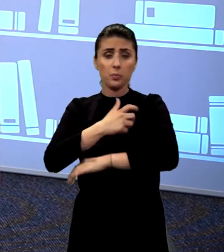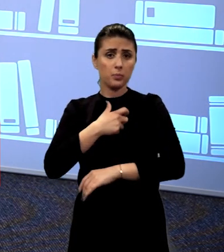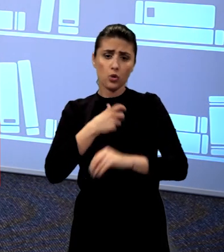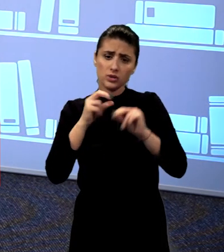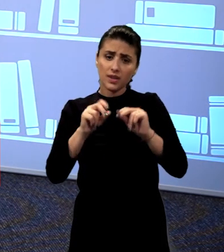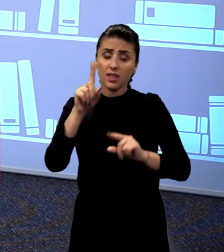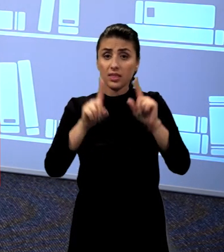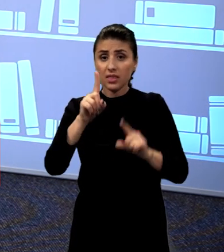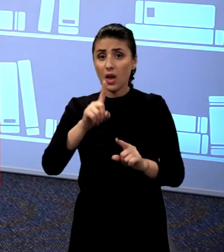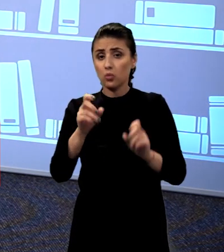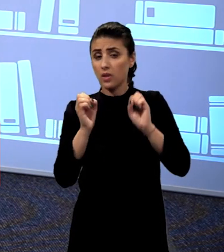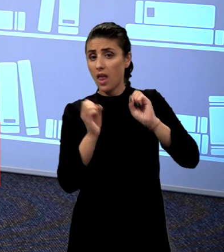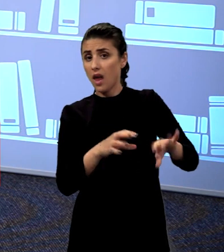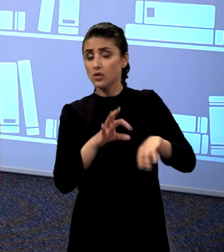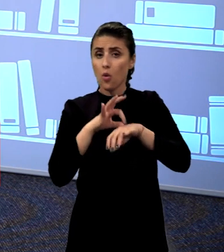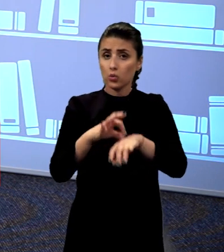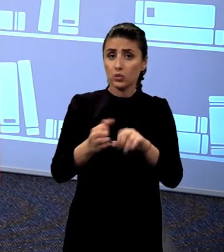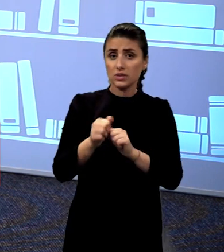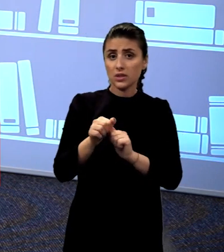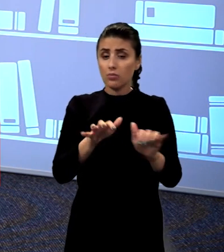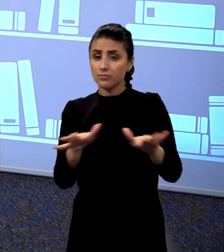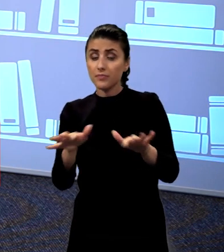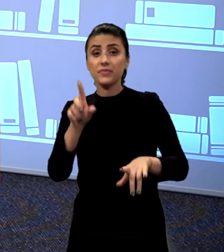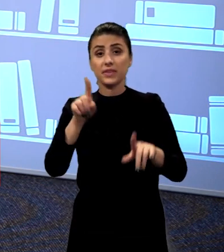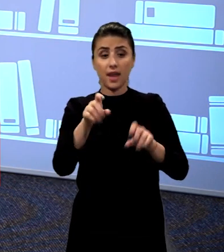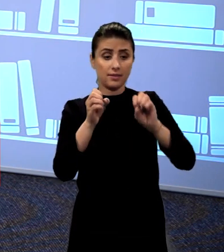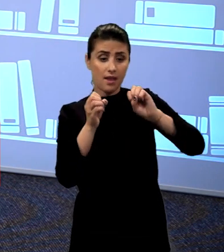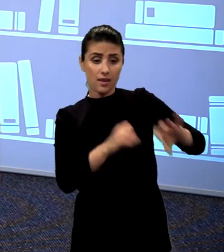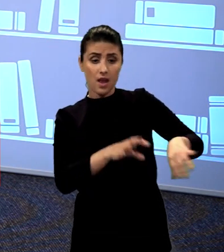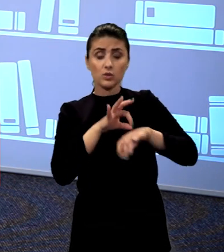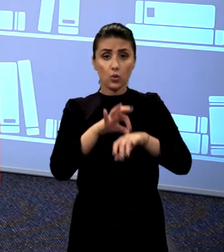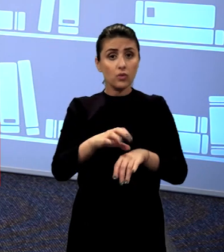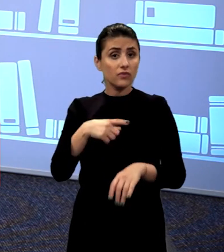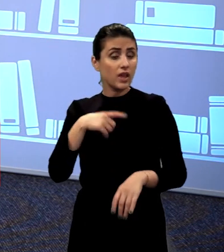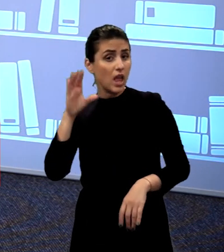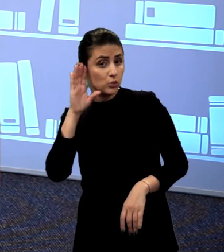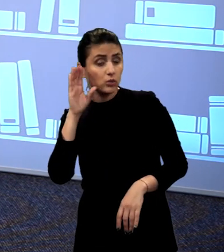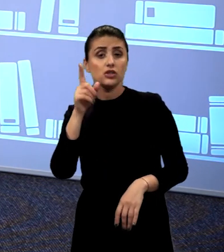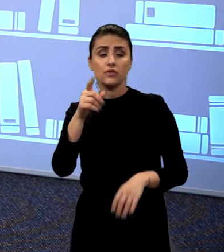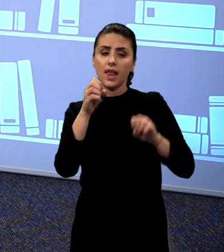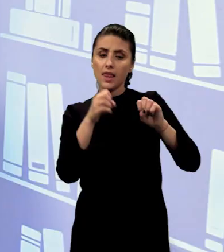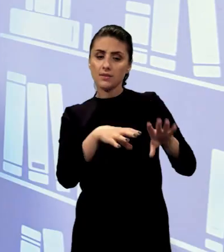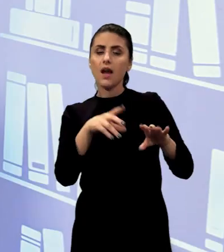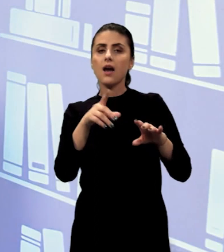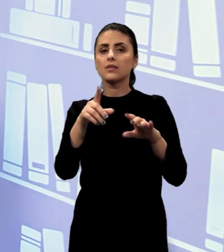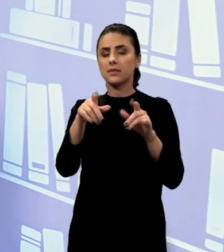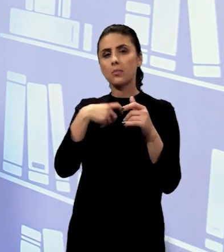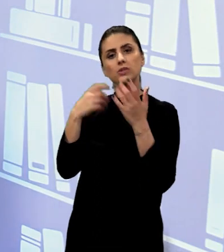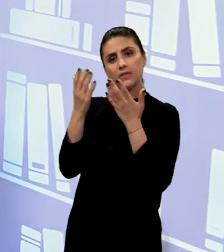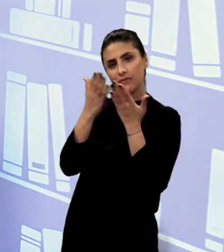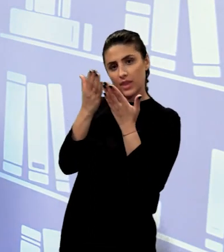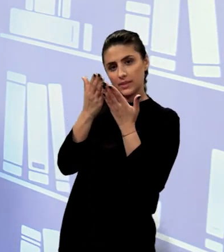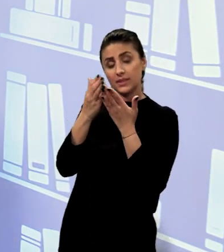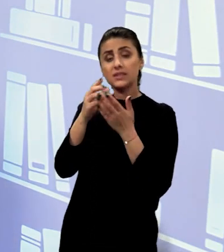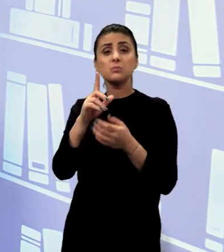dacă nu te lași condus sau dirijat. În schimb, dacă te lași condus, vei asculta și te vei lăsa învățat. S-ar putea